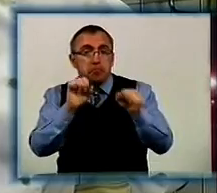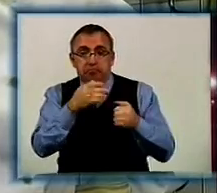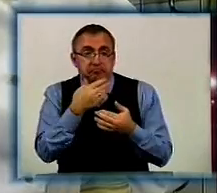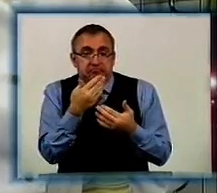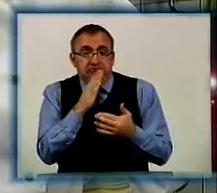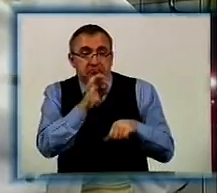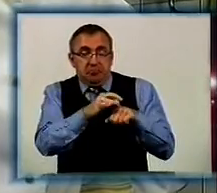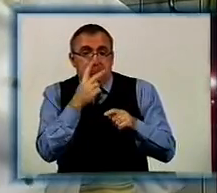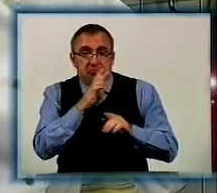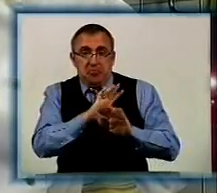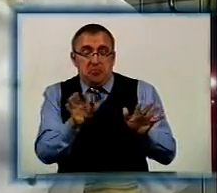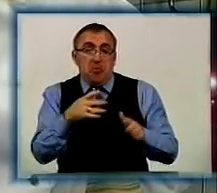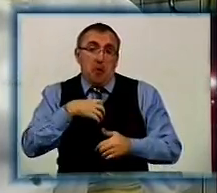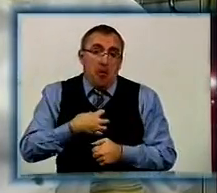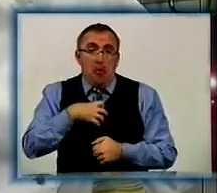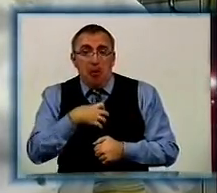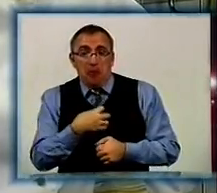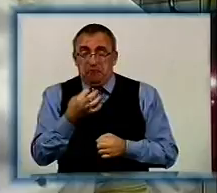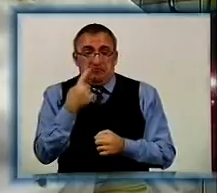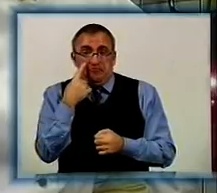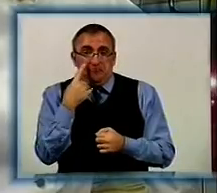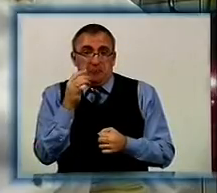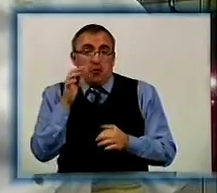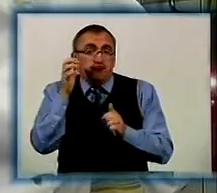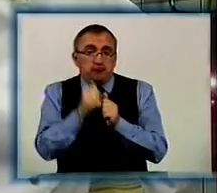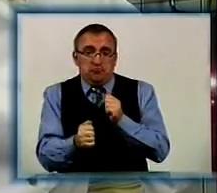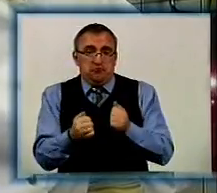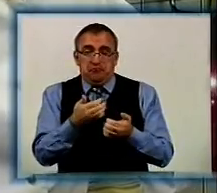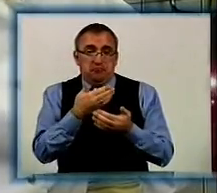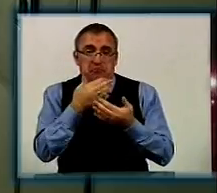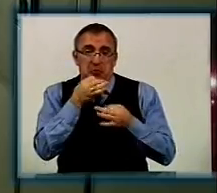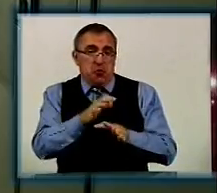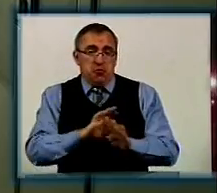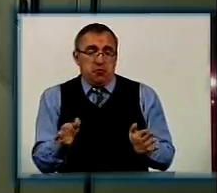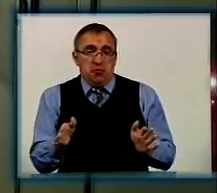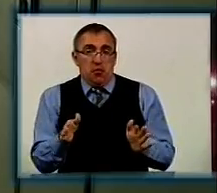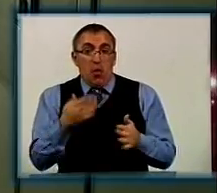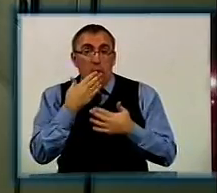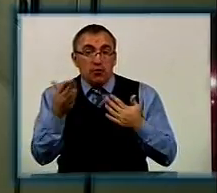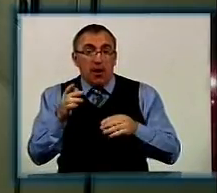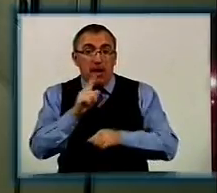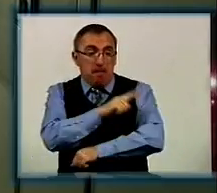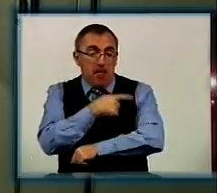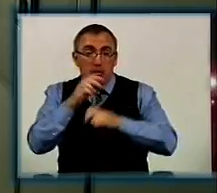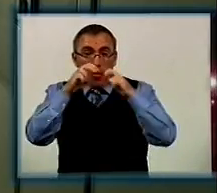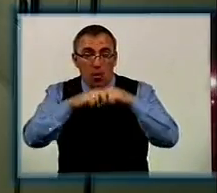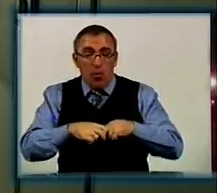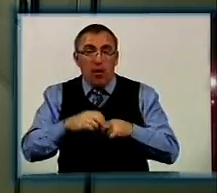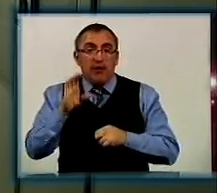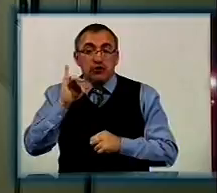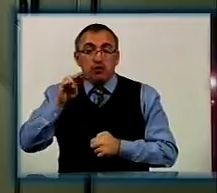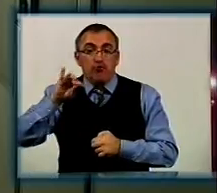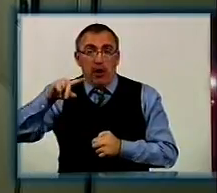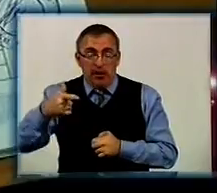Ні, ну покажувала, але так часто-часто цього не скажемо. Останній медогляд хвора жінка проходила в січні.